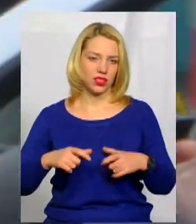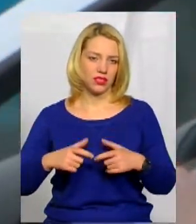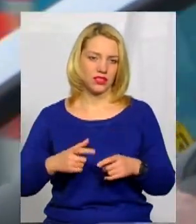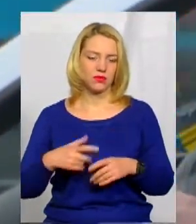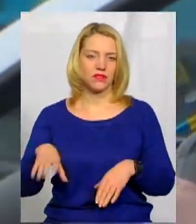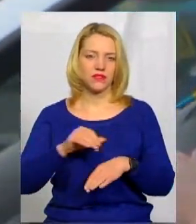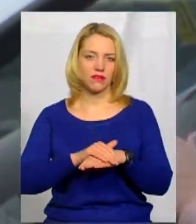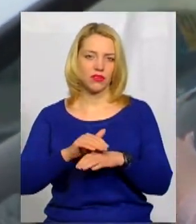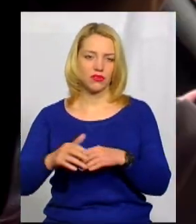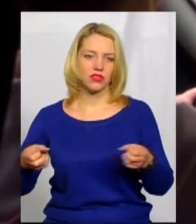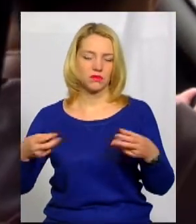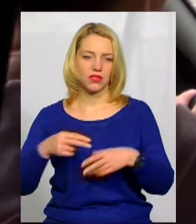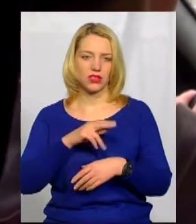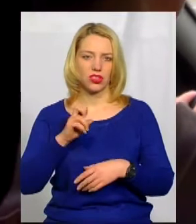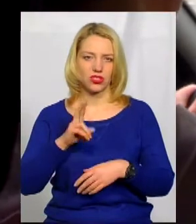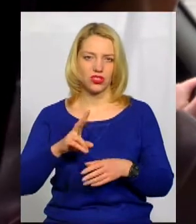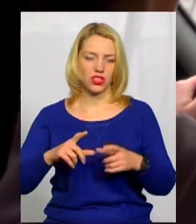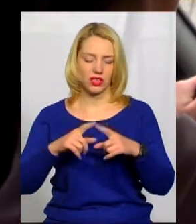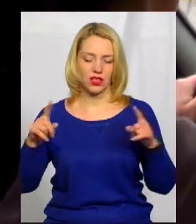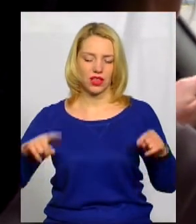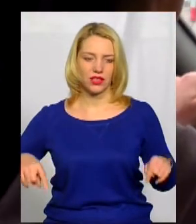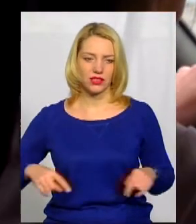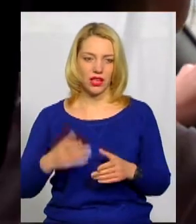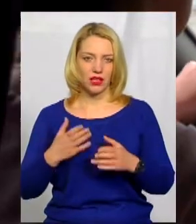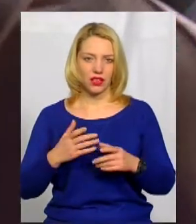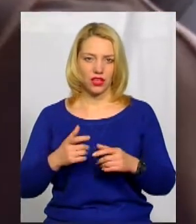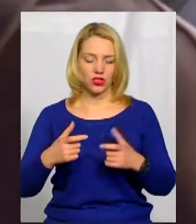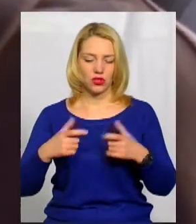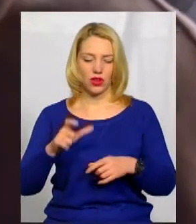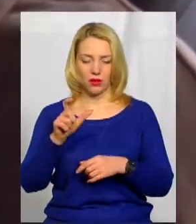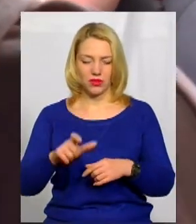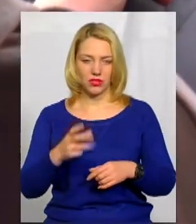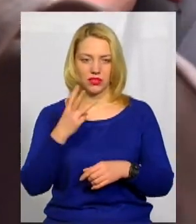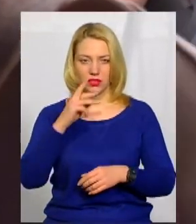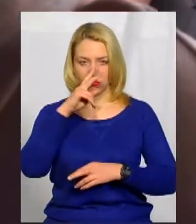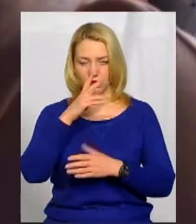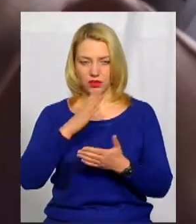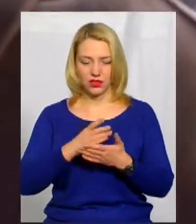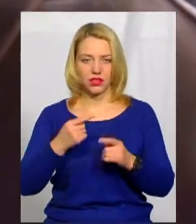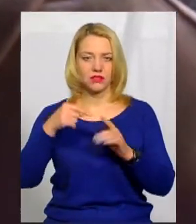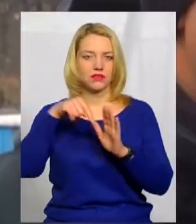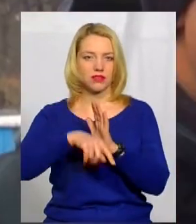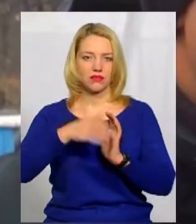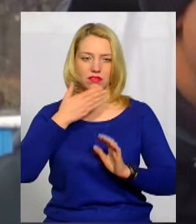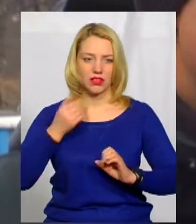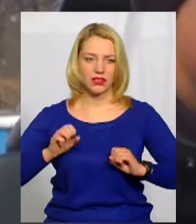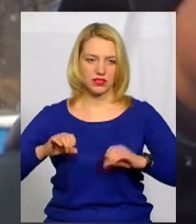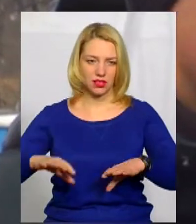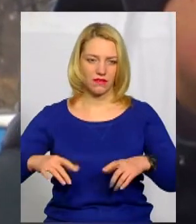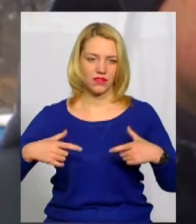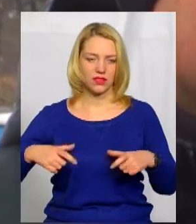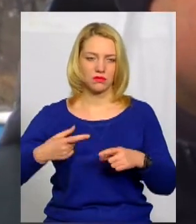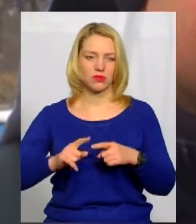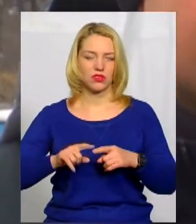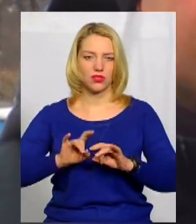фіксується у спеціальному чек-листі. Якщо абітурієнт під час водіння допустить три помилки, це означає, що іспит він не склав. Про це говорить керівник